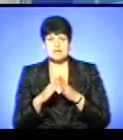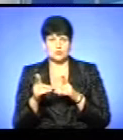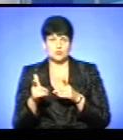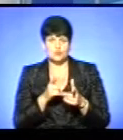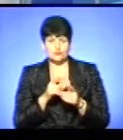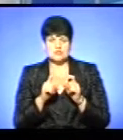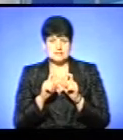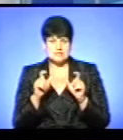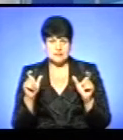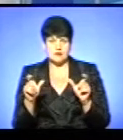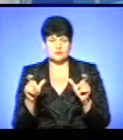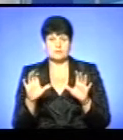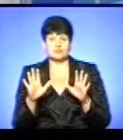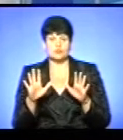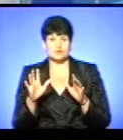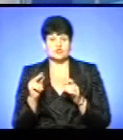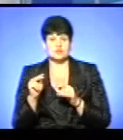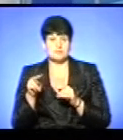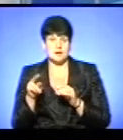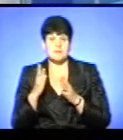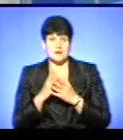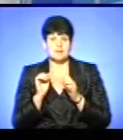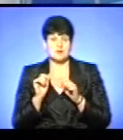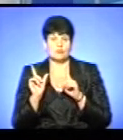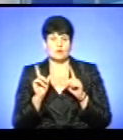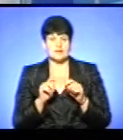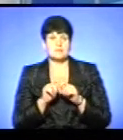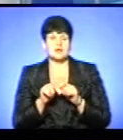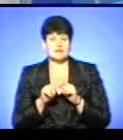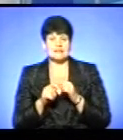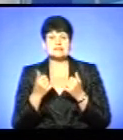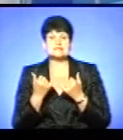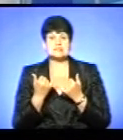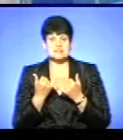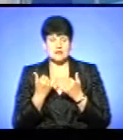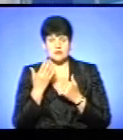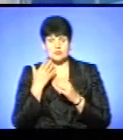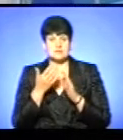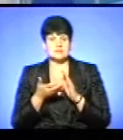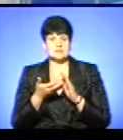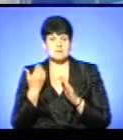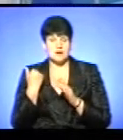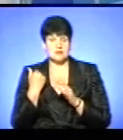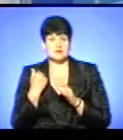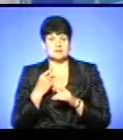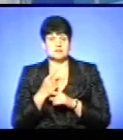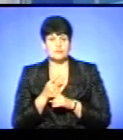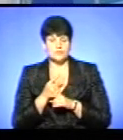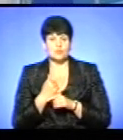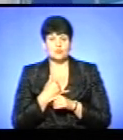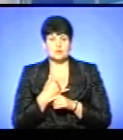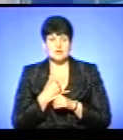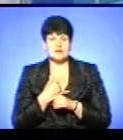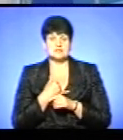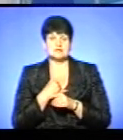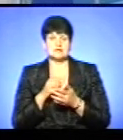заклад, і якщо, надай Боже, якісь ЧП виникли, ми мали там право поїхати знову ж таки перевірити. Зараз, коли вже знятий мораторій, ми знову ж таки, у нас при голові